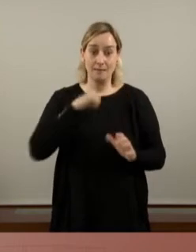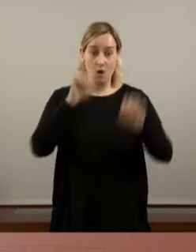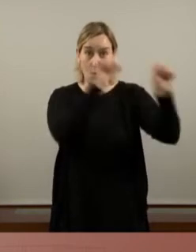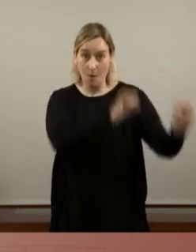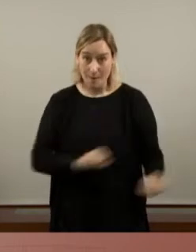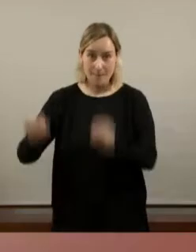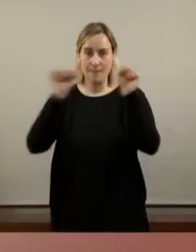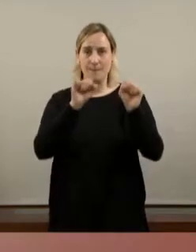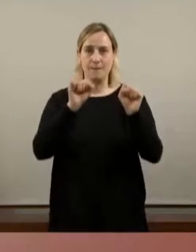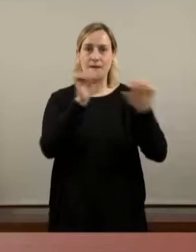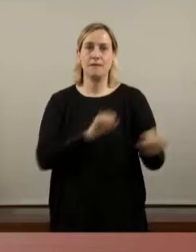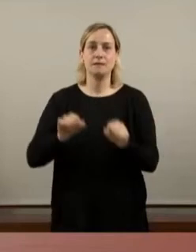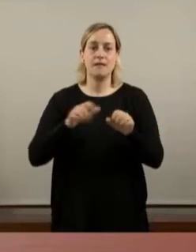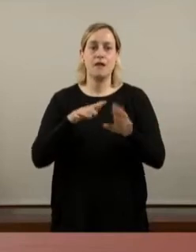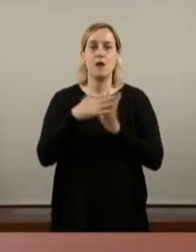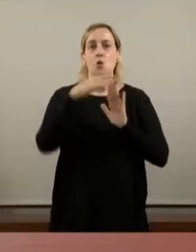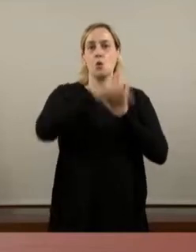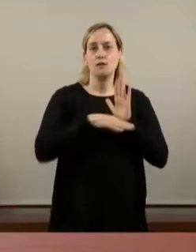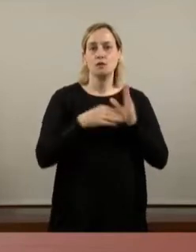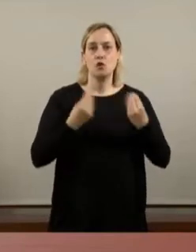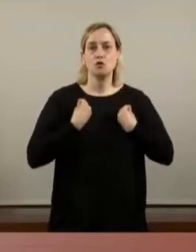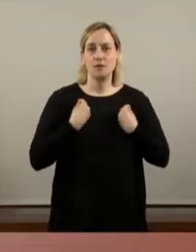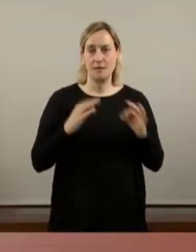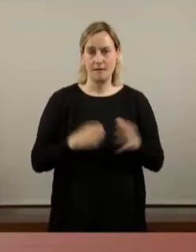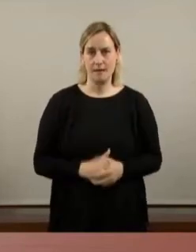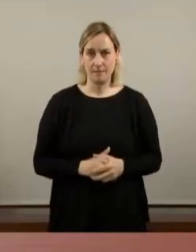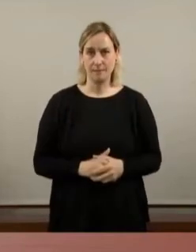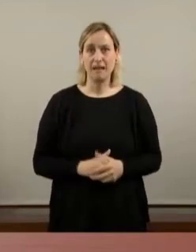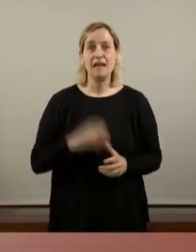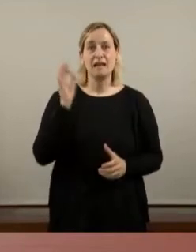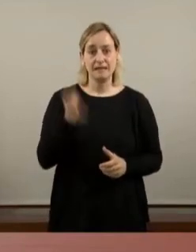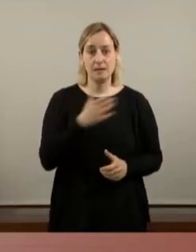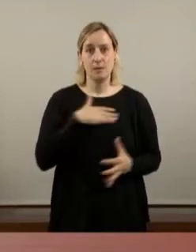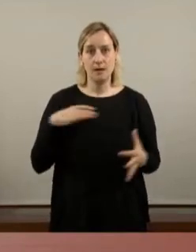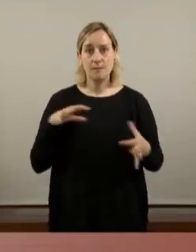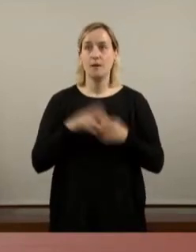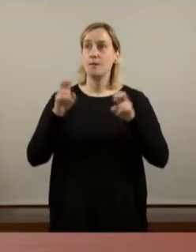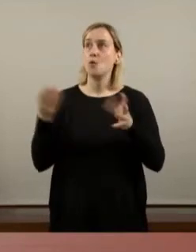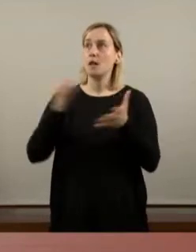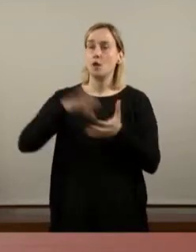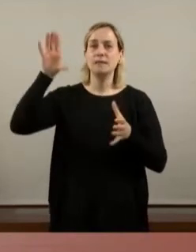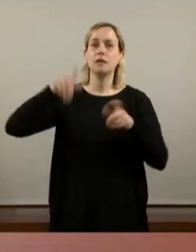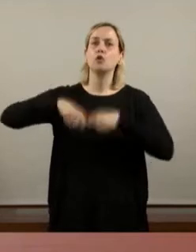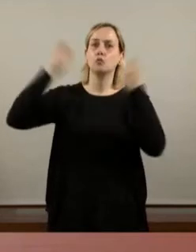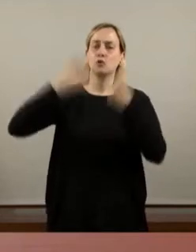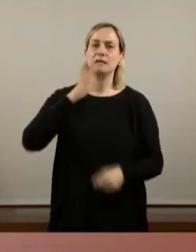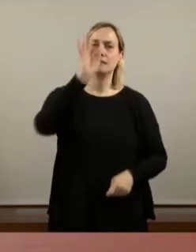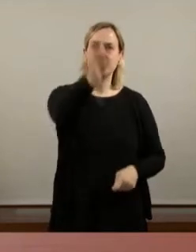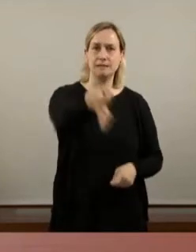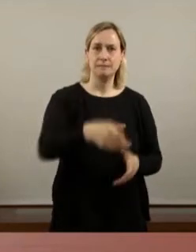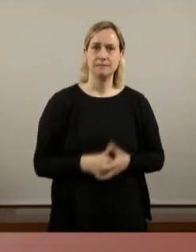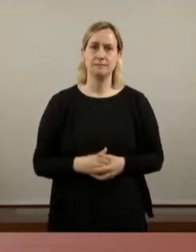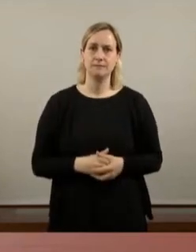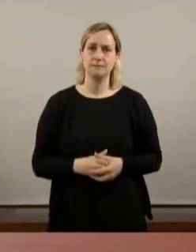condicions materials de vida. I sí, venim a culminar un nou embat de ruptura amb l'Estat. En